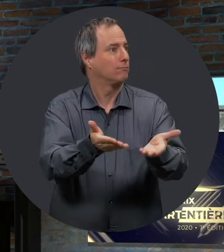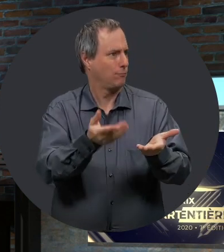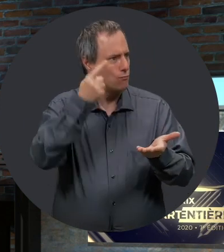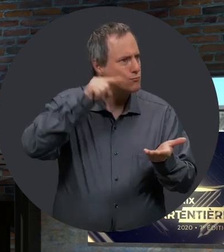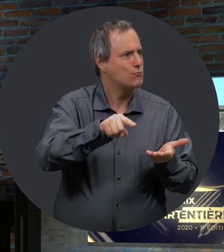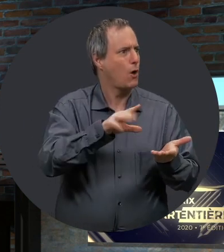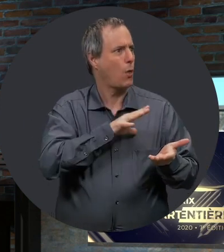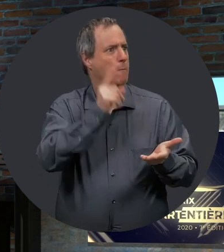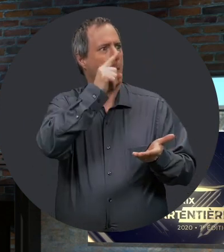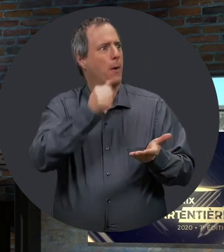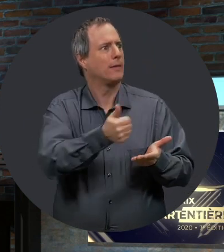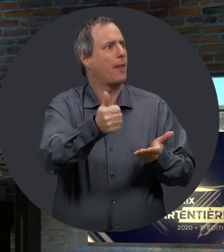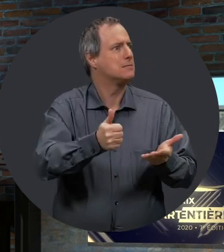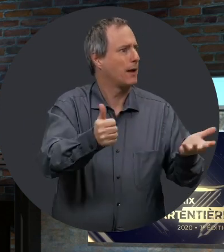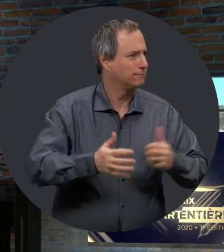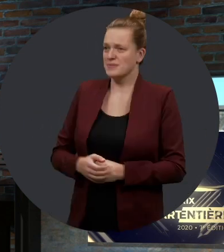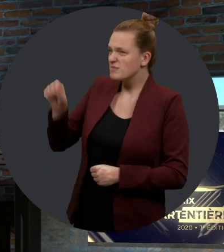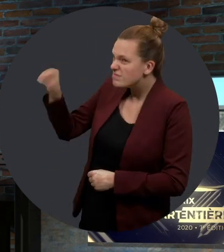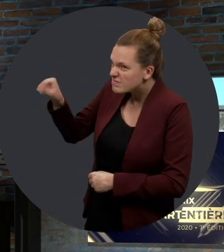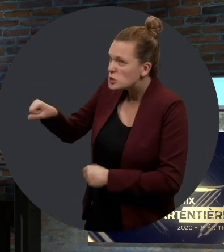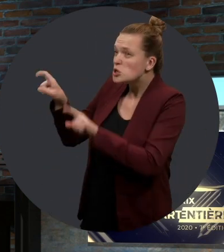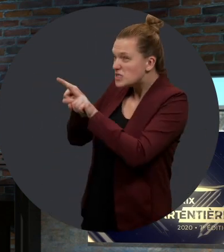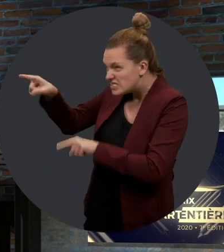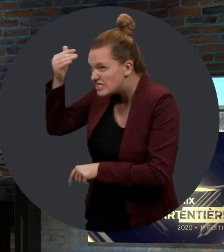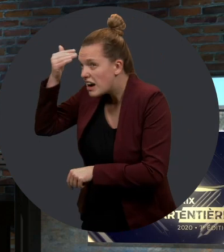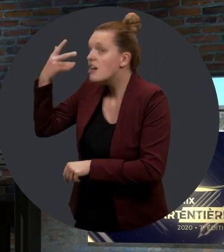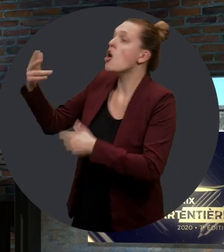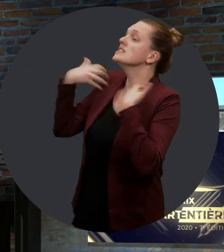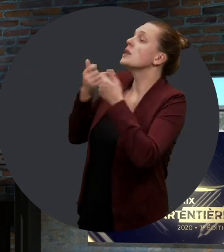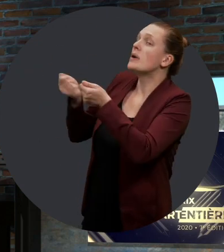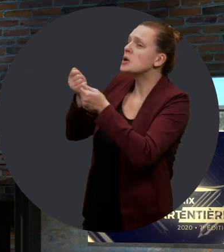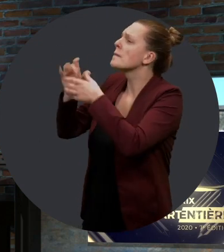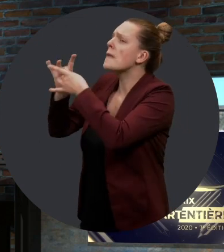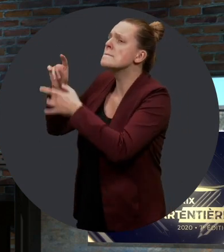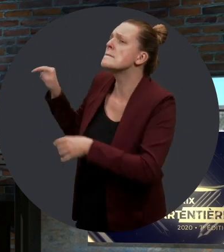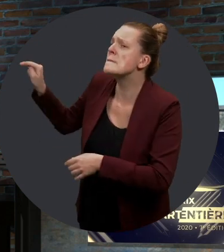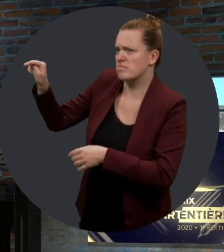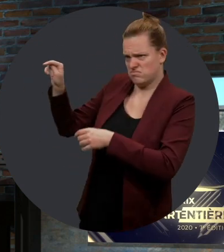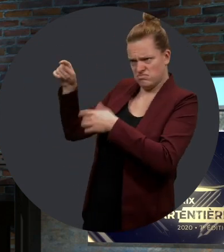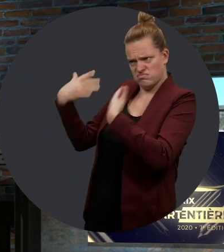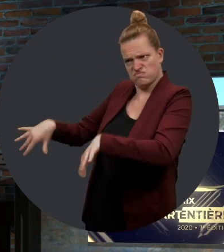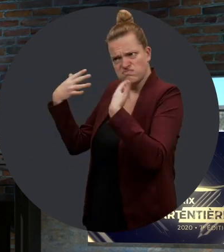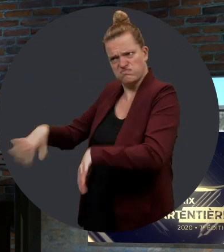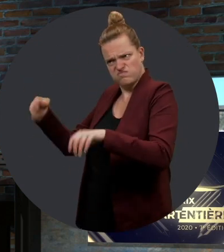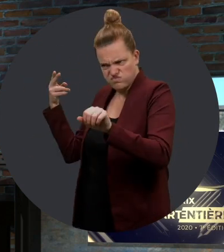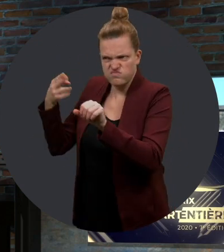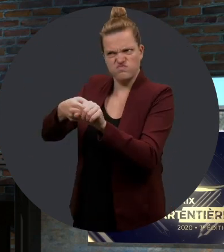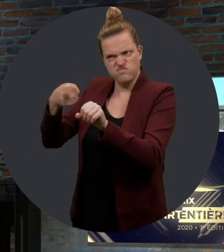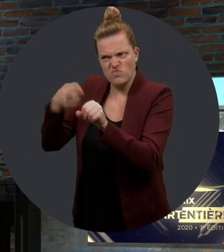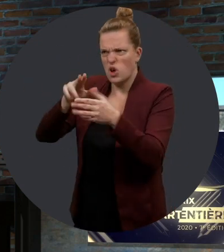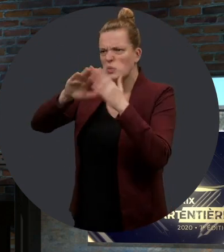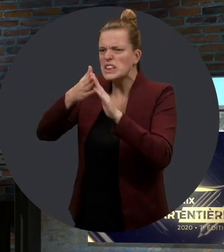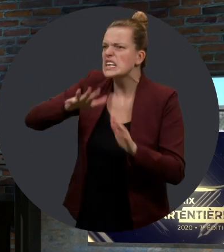livraison pour les personnes handicapées qui ne pouvaient pas se déplacer. Oui. Vous avez aussi au sein de votre conseil d'administration plusieurs membres qui s'impliquent